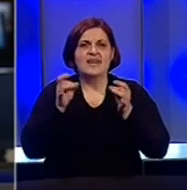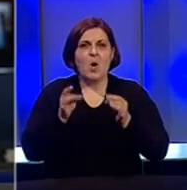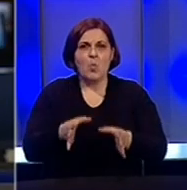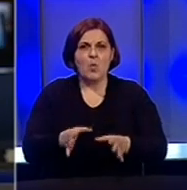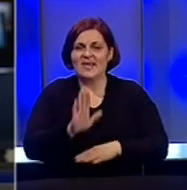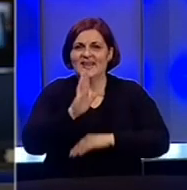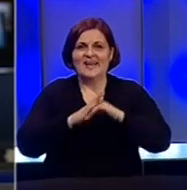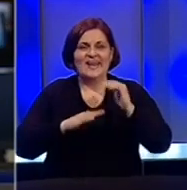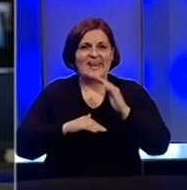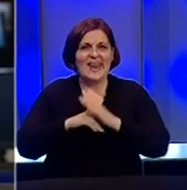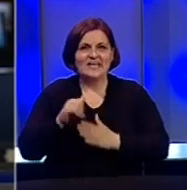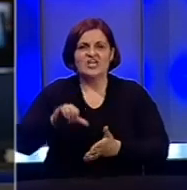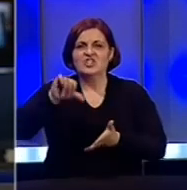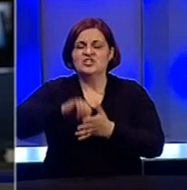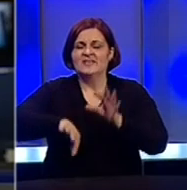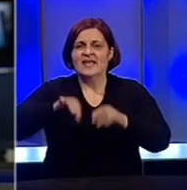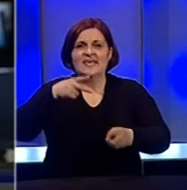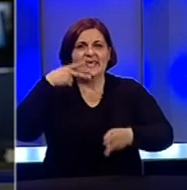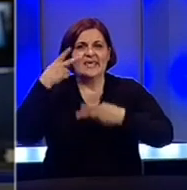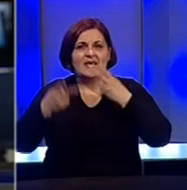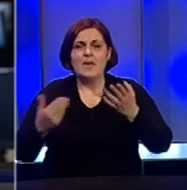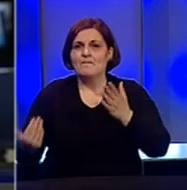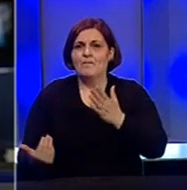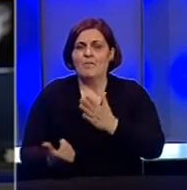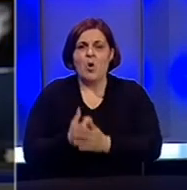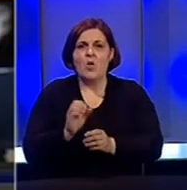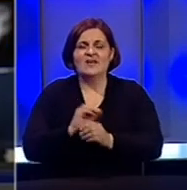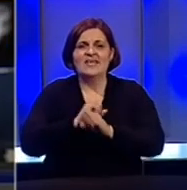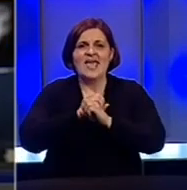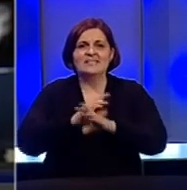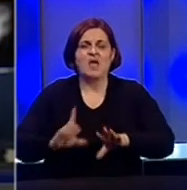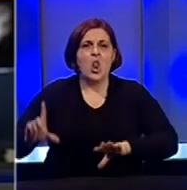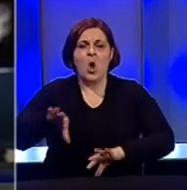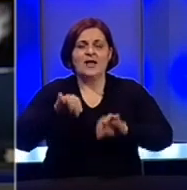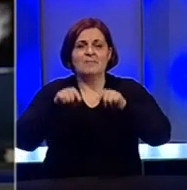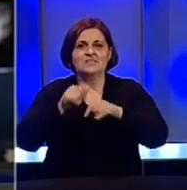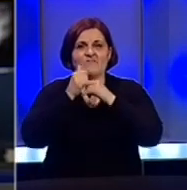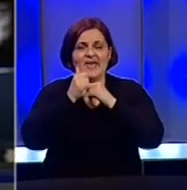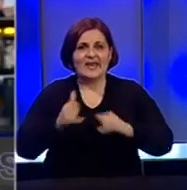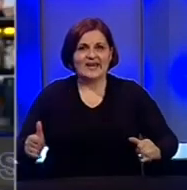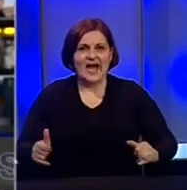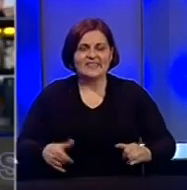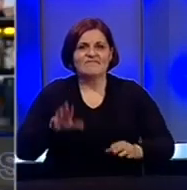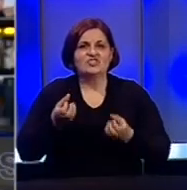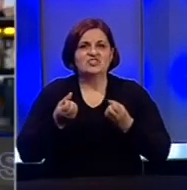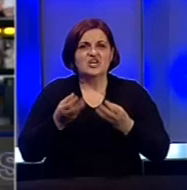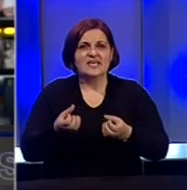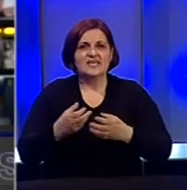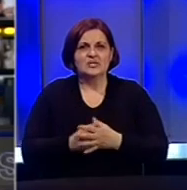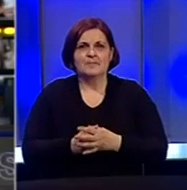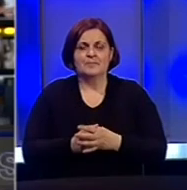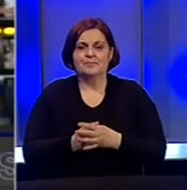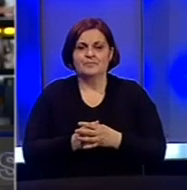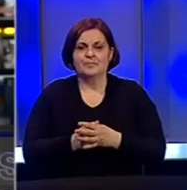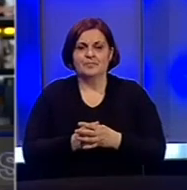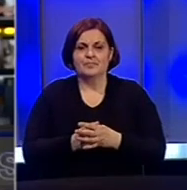Nezadovoljništvo. Centralna izborna komisija ponovo nije raspisala lokalne izbore za ovaj grad. Više informacije ima Adnan Demić.